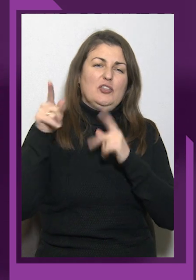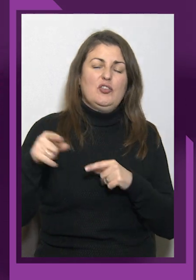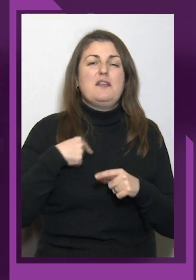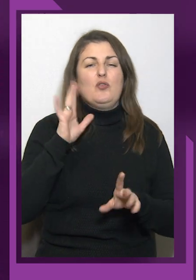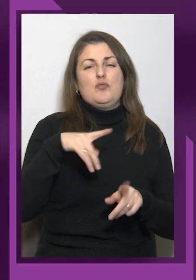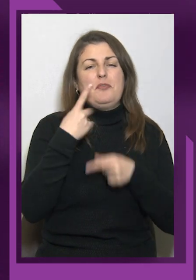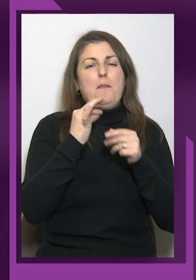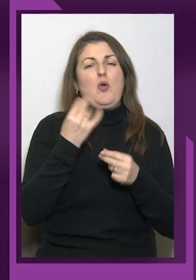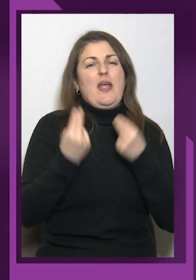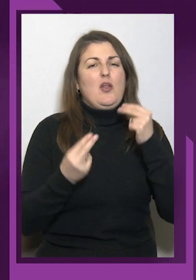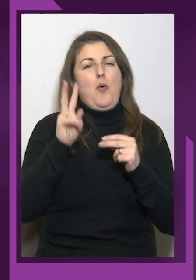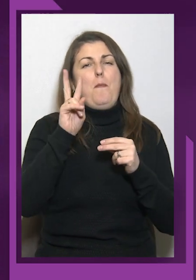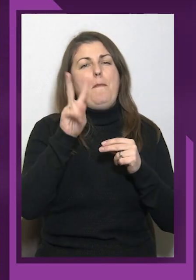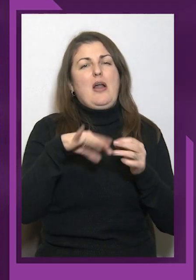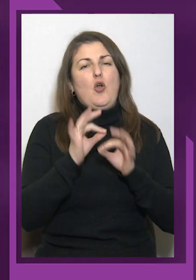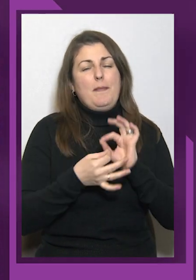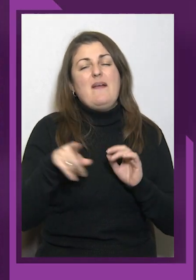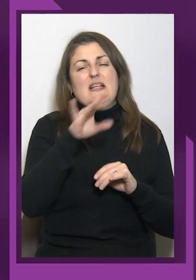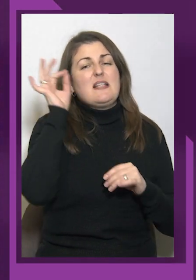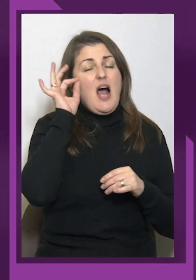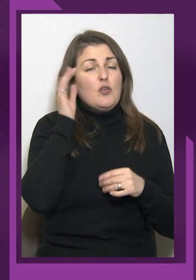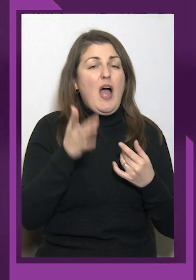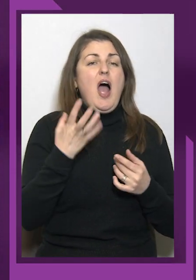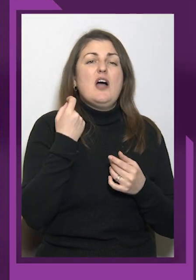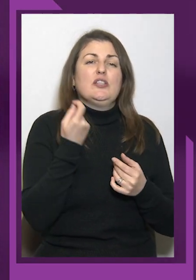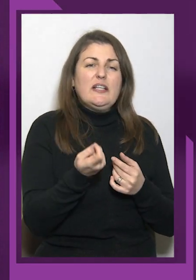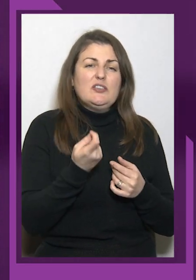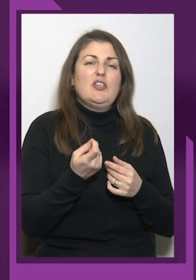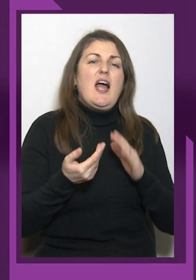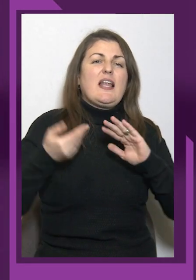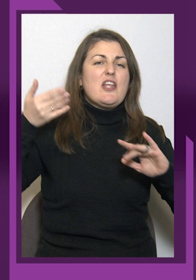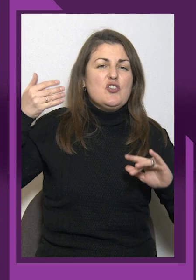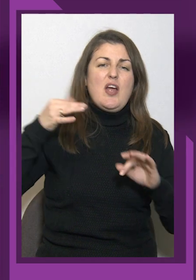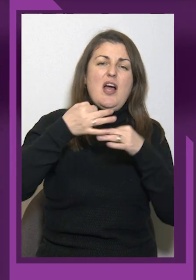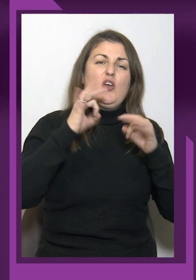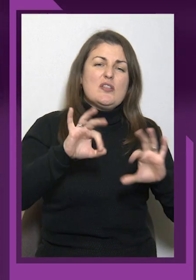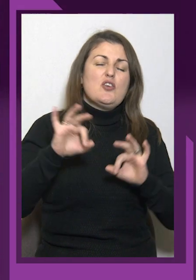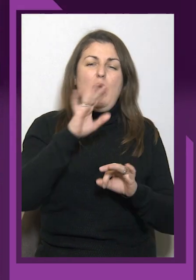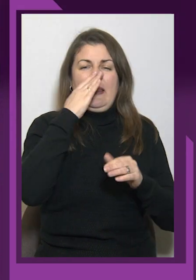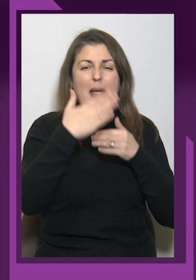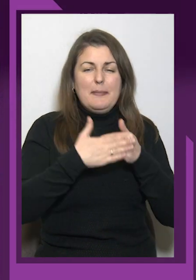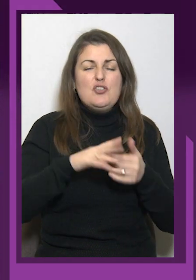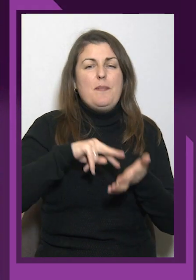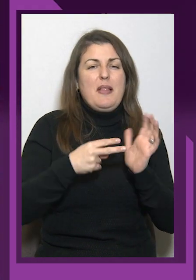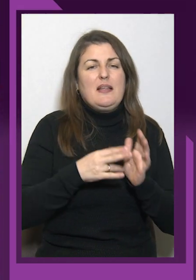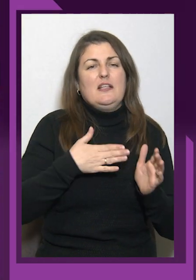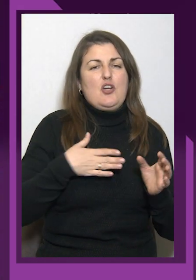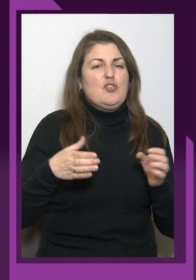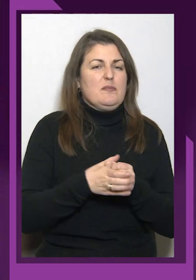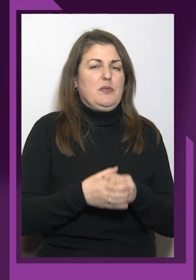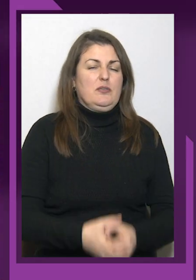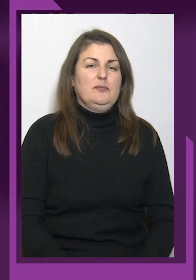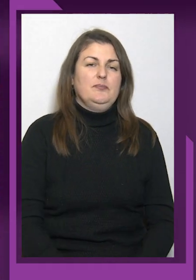трішечки раніше, розкажіть про найближчі плани нашої збірної. Найближчі плани – це чемпіонат